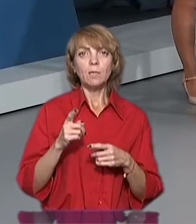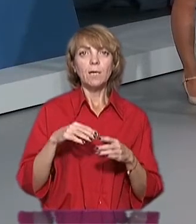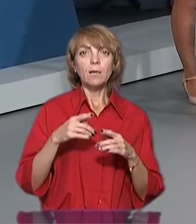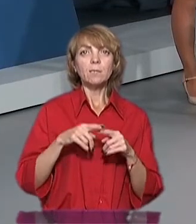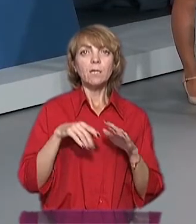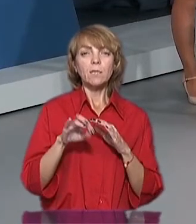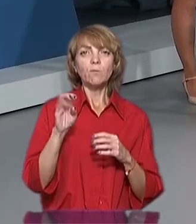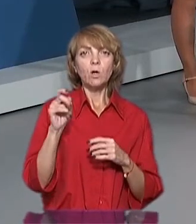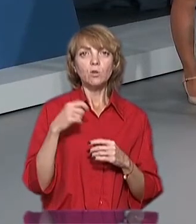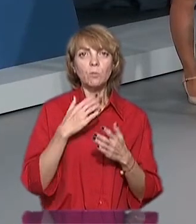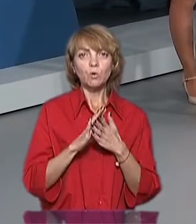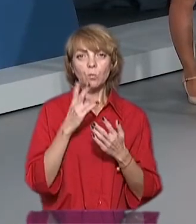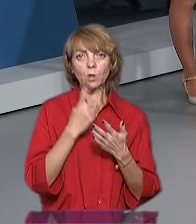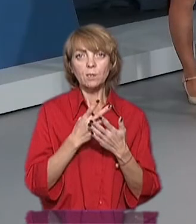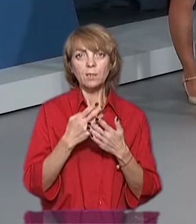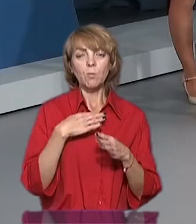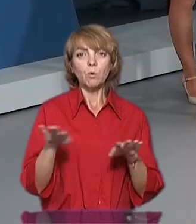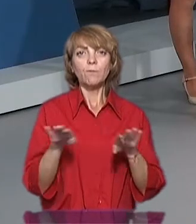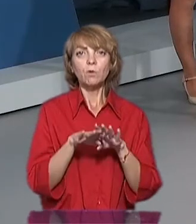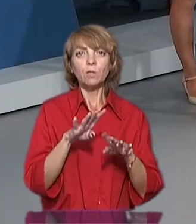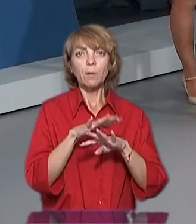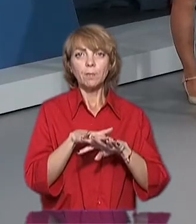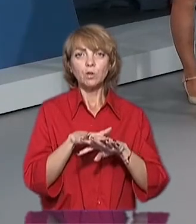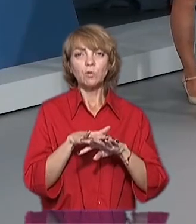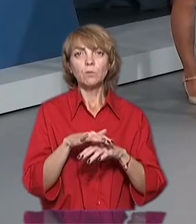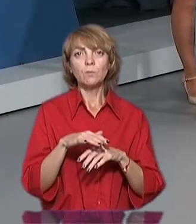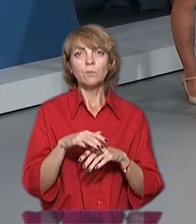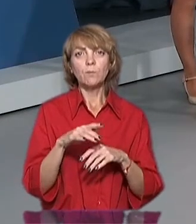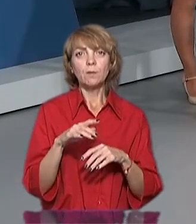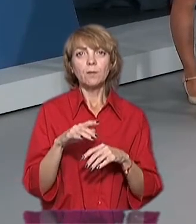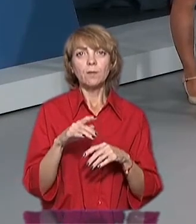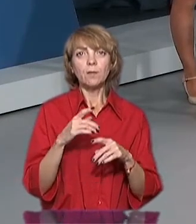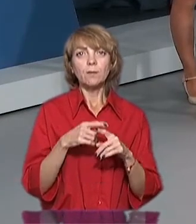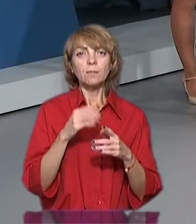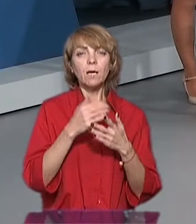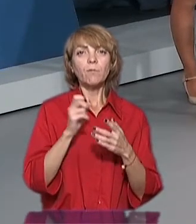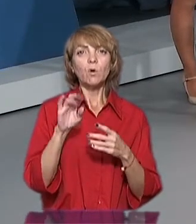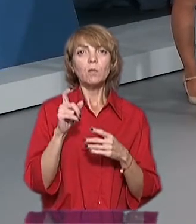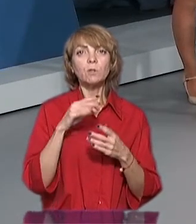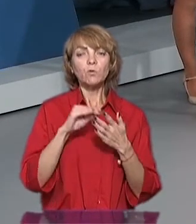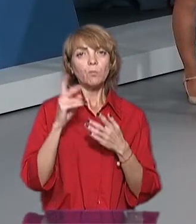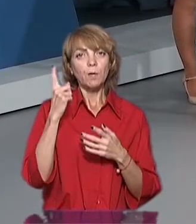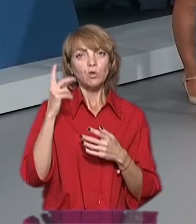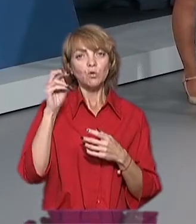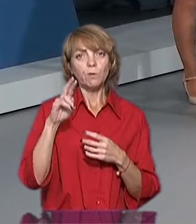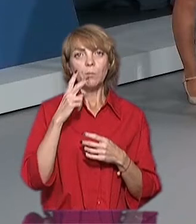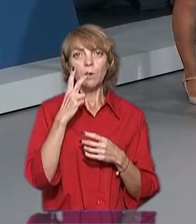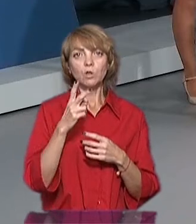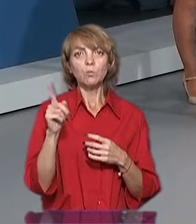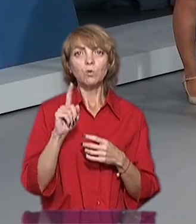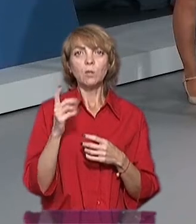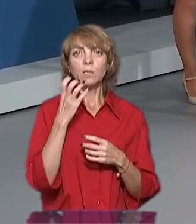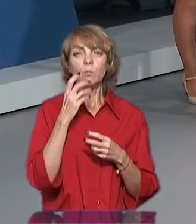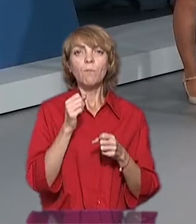нафтогазу, я попрошу показати нам порівняльну табличку, слайдах нафтогазу, датованих 1 жовтня, бачимо, що